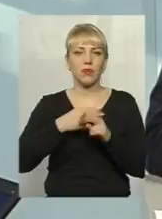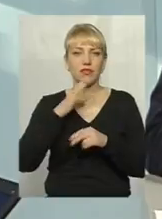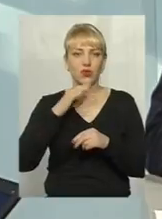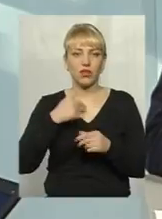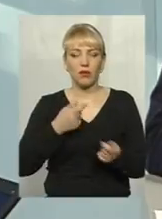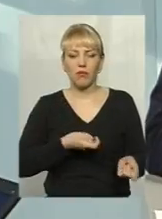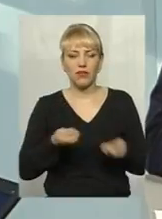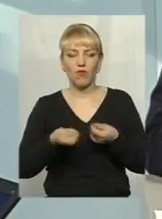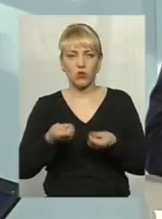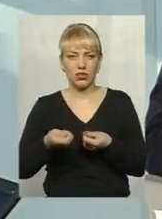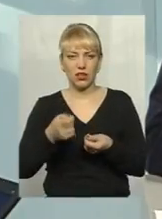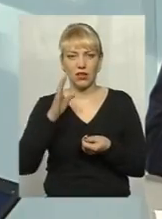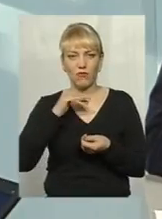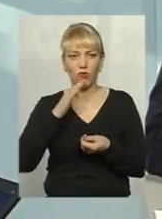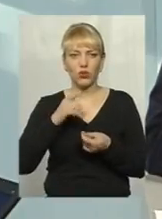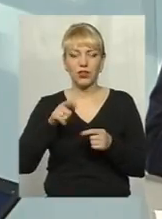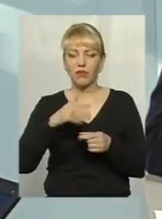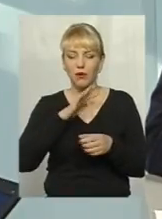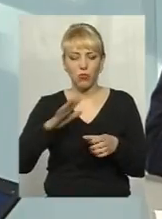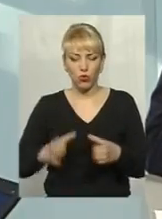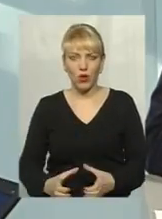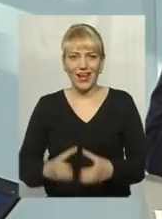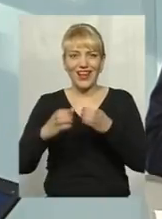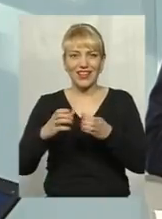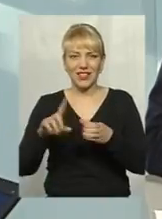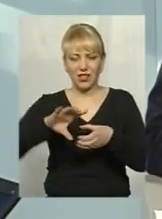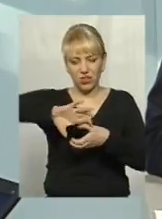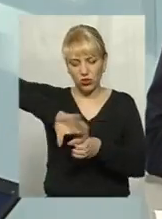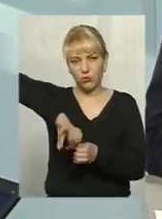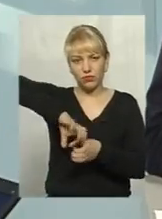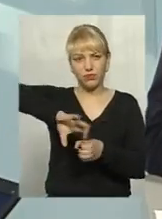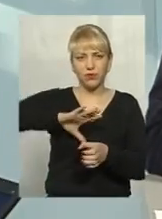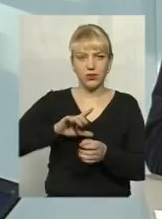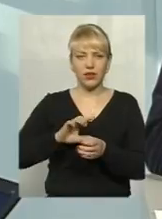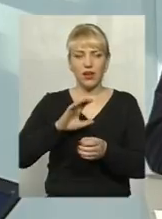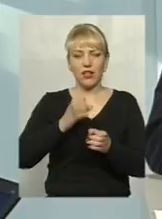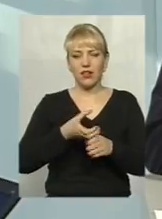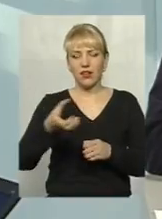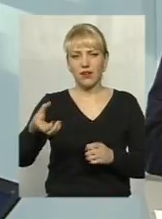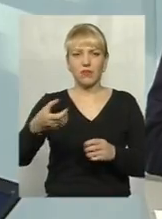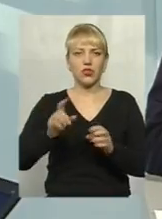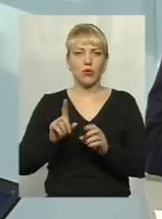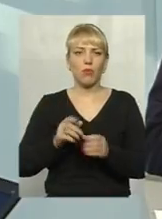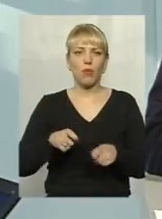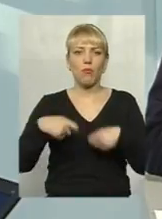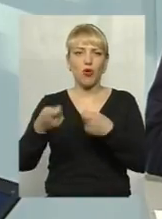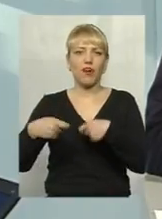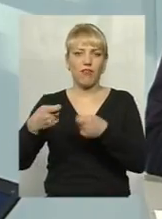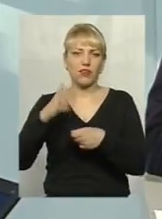підвозити постійну воду, тобто не було там гідранта поблизу, що можна було пустити рукавну лінію і безпосередньо подавати водногасичні речовини.